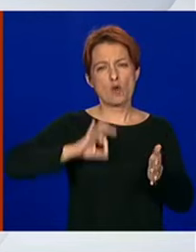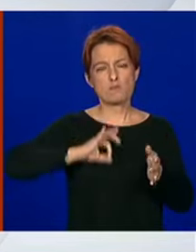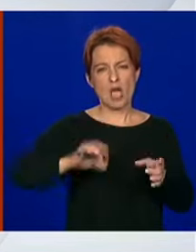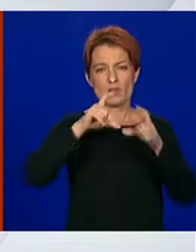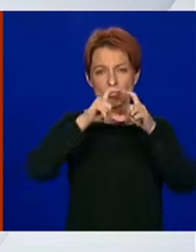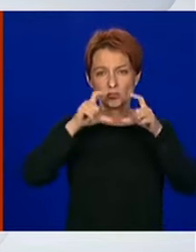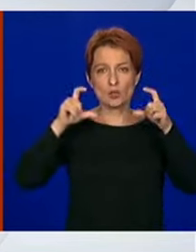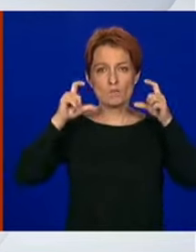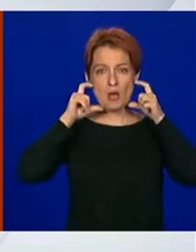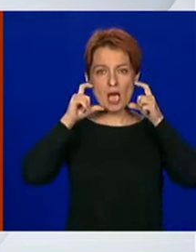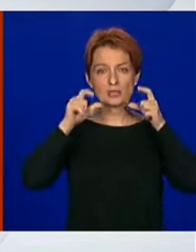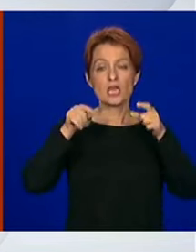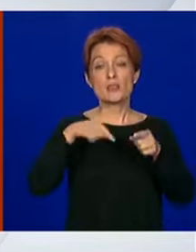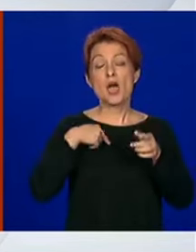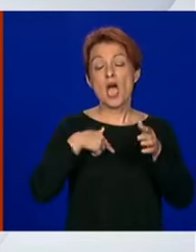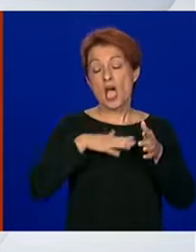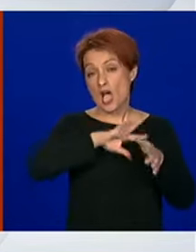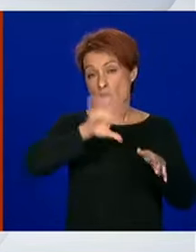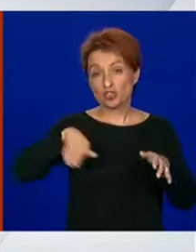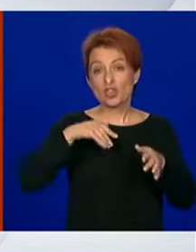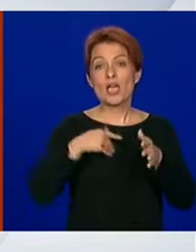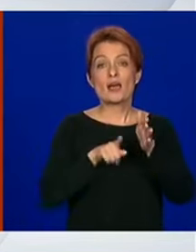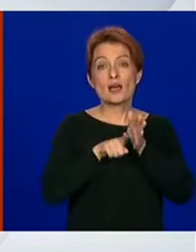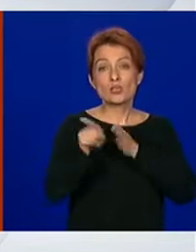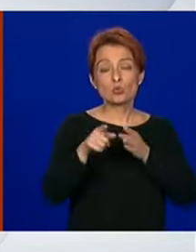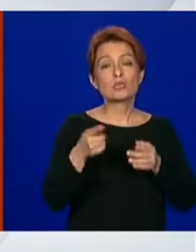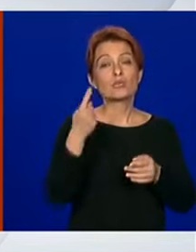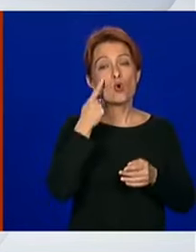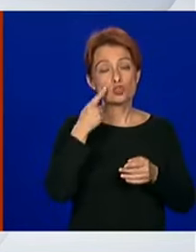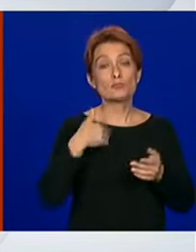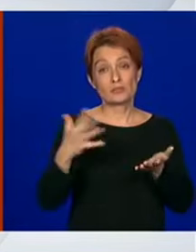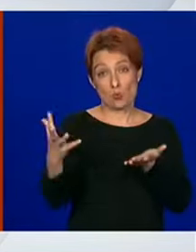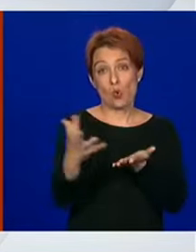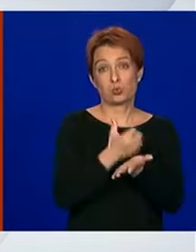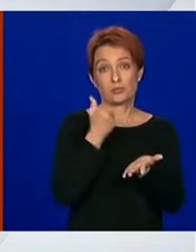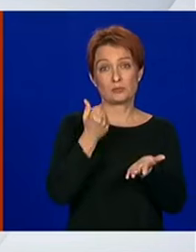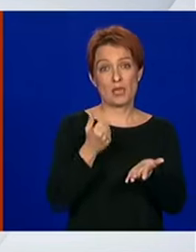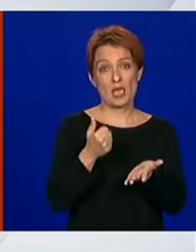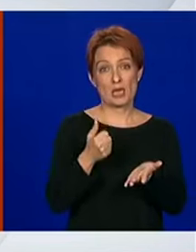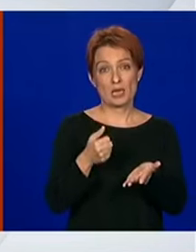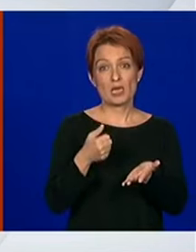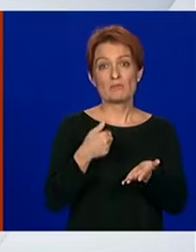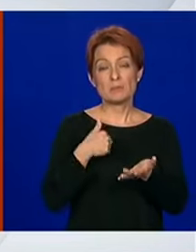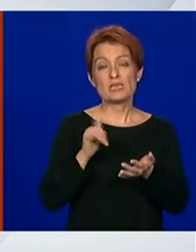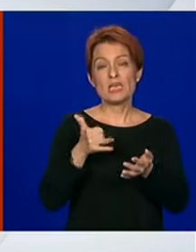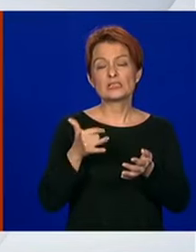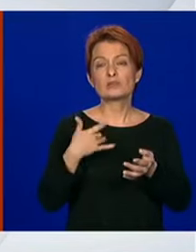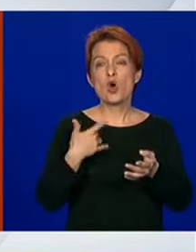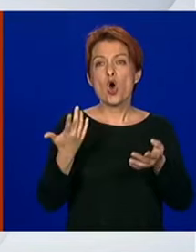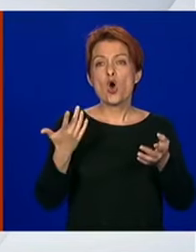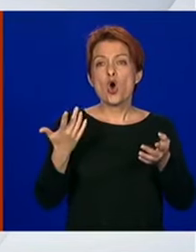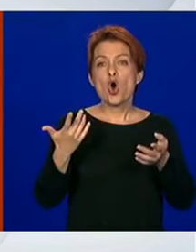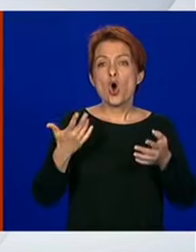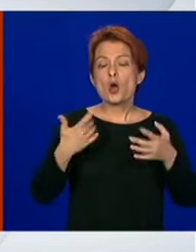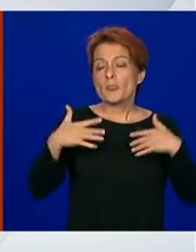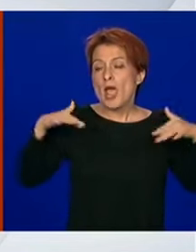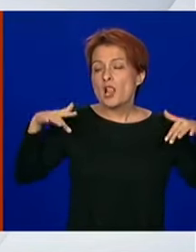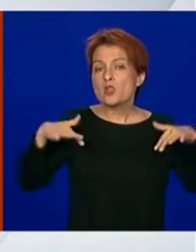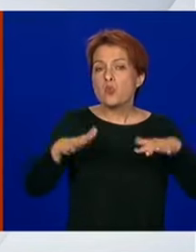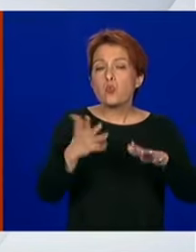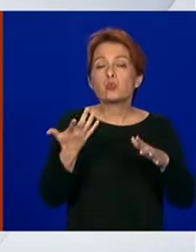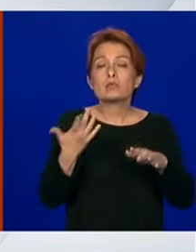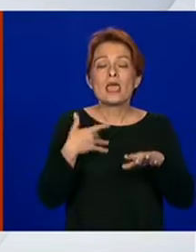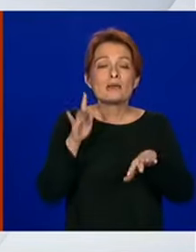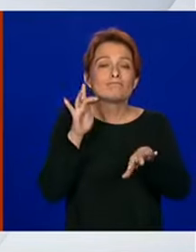a naši rezultati dokazuju da smo u tome uspjeli, dakle mi smo sensibilizirali naše građane na